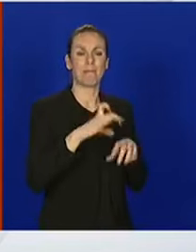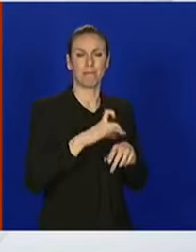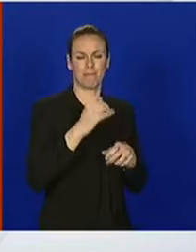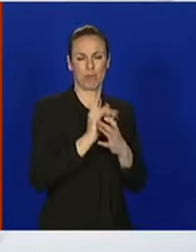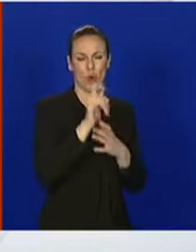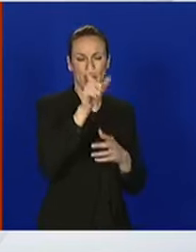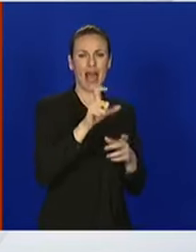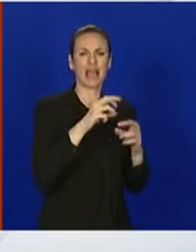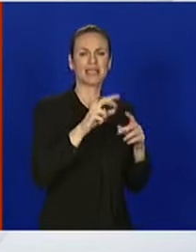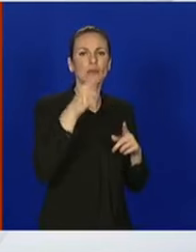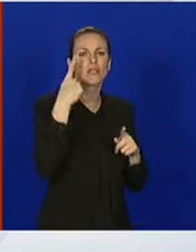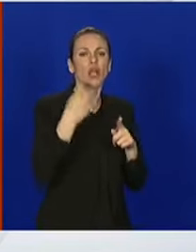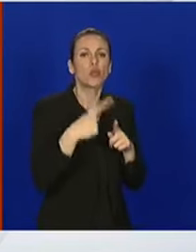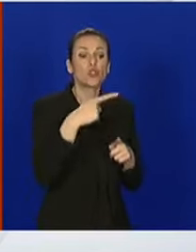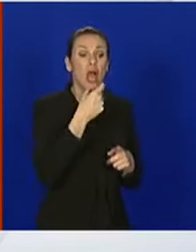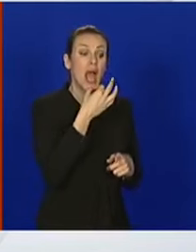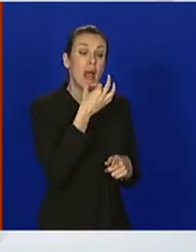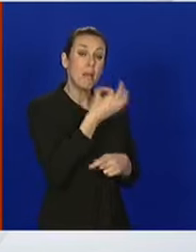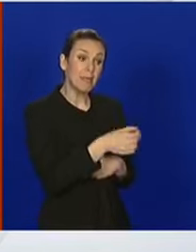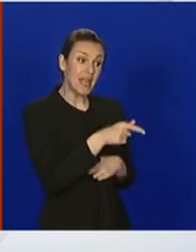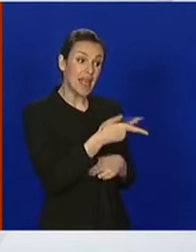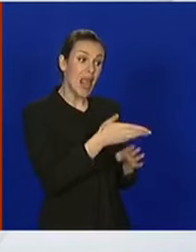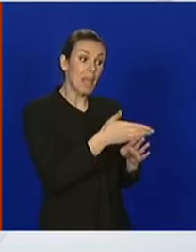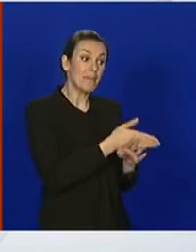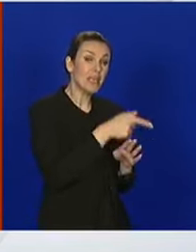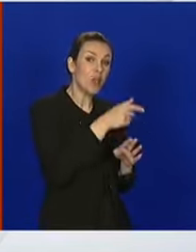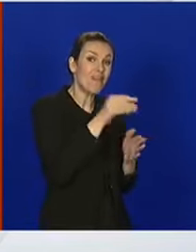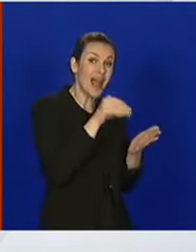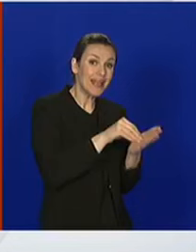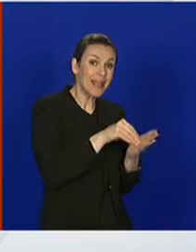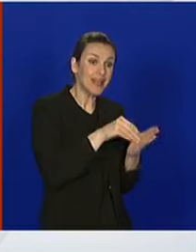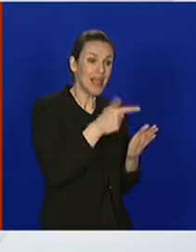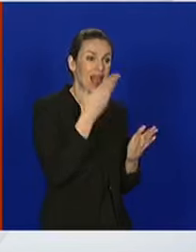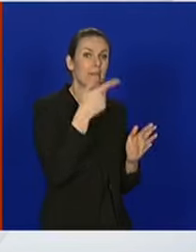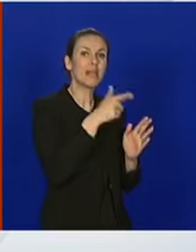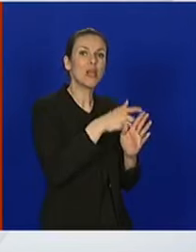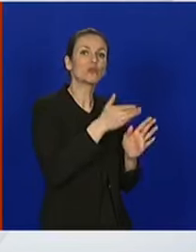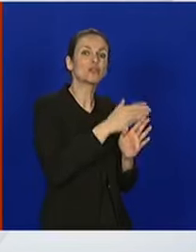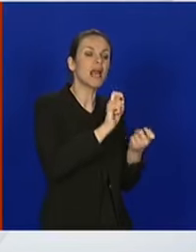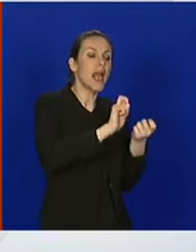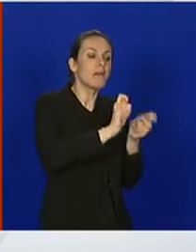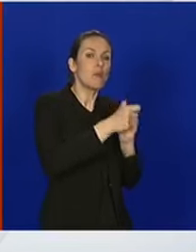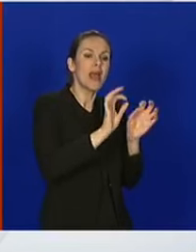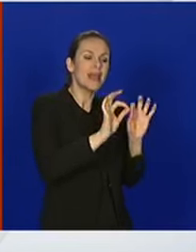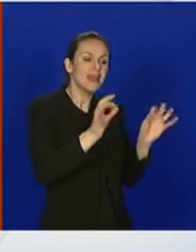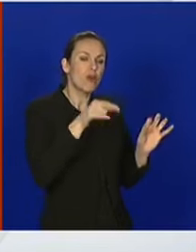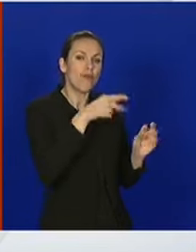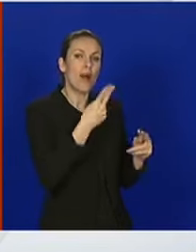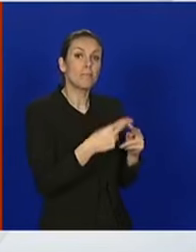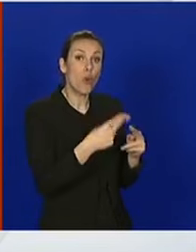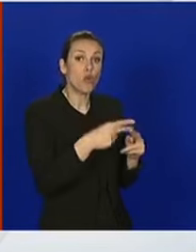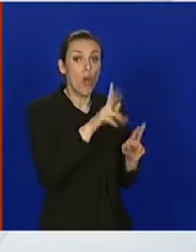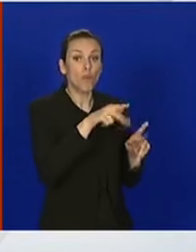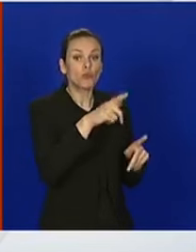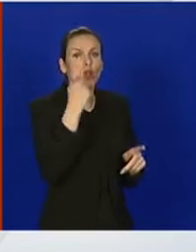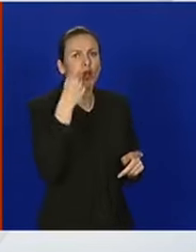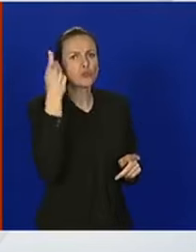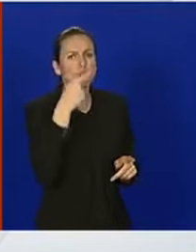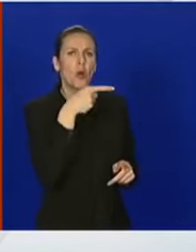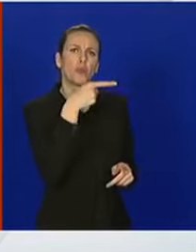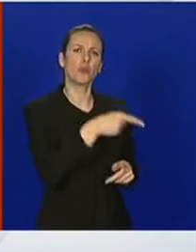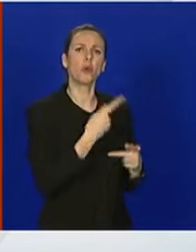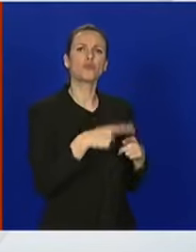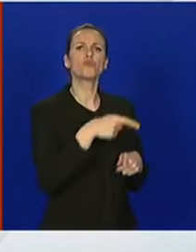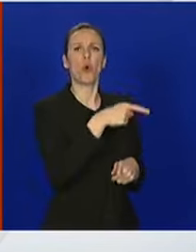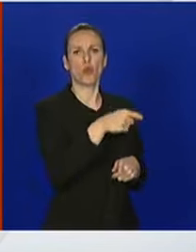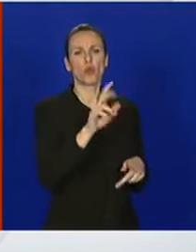tome, pitanje da li ta lječnica prije tog datuma, dakle, promijene definicije bolestni, i opće je mogla posumljati s obzirom da se